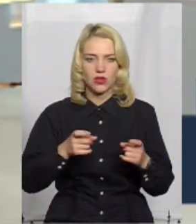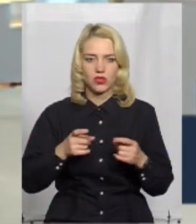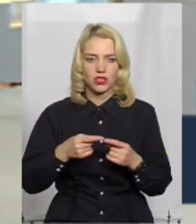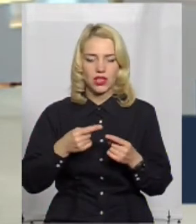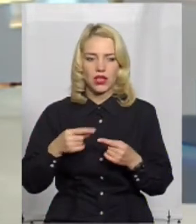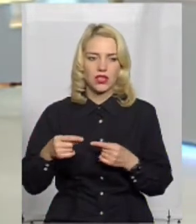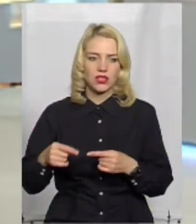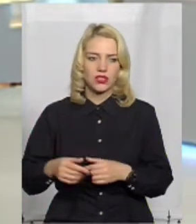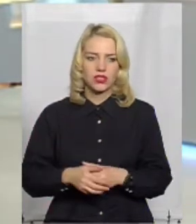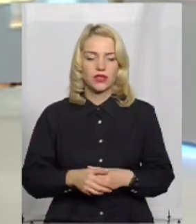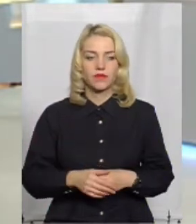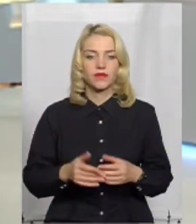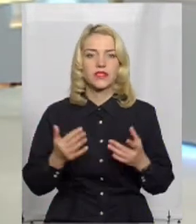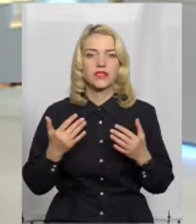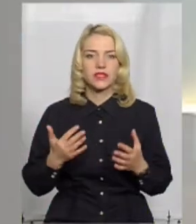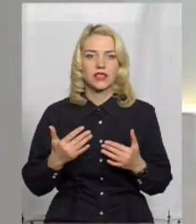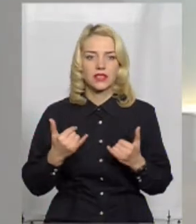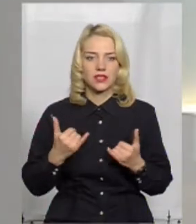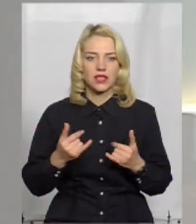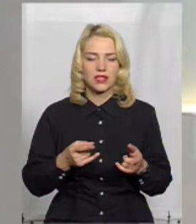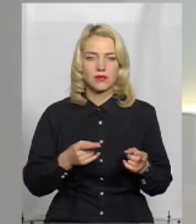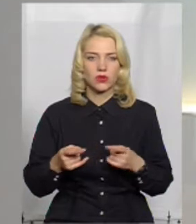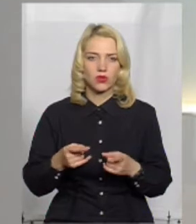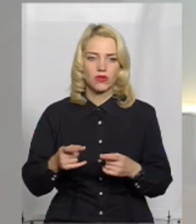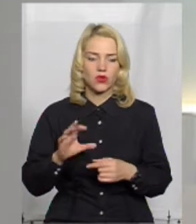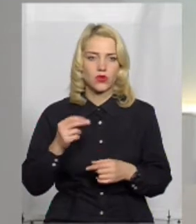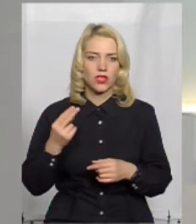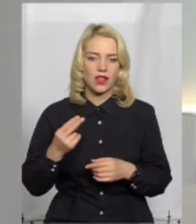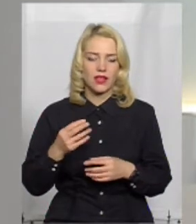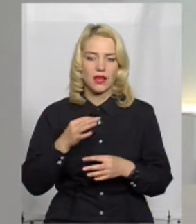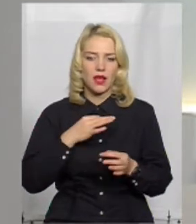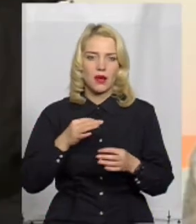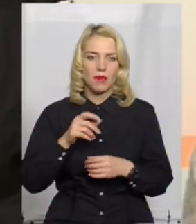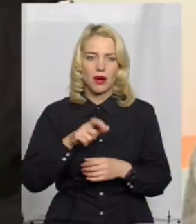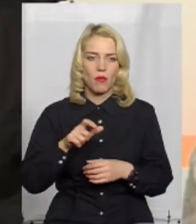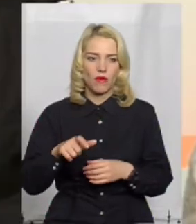ОТГ. А скільки зараз вже підготовлено соціальних перемовників?